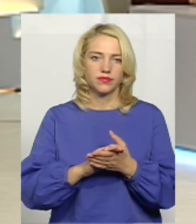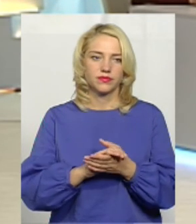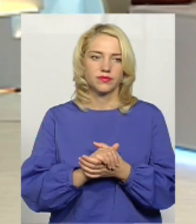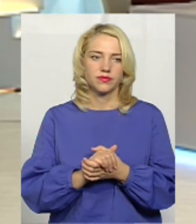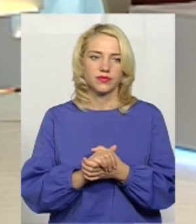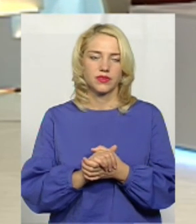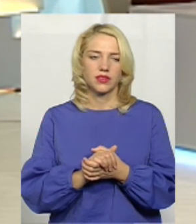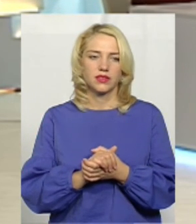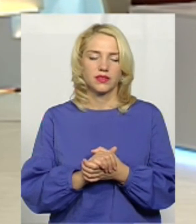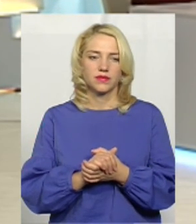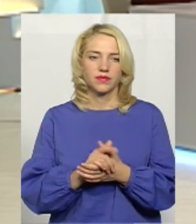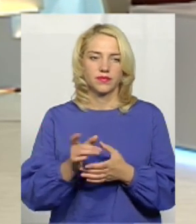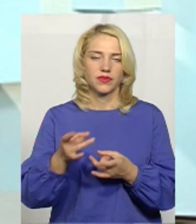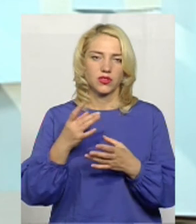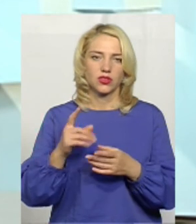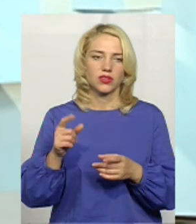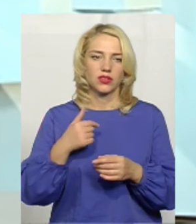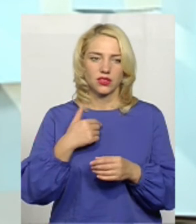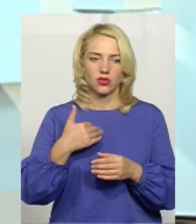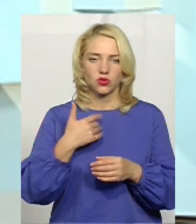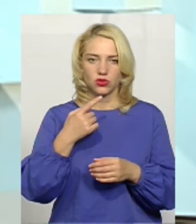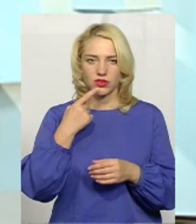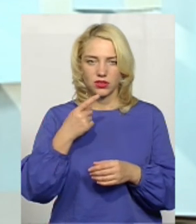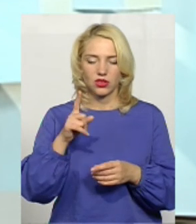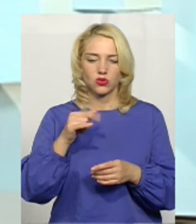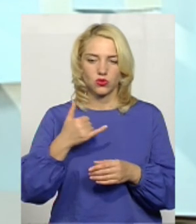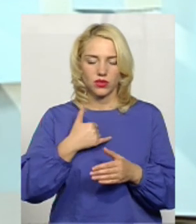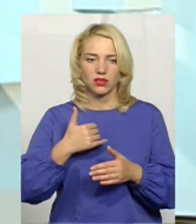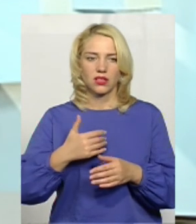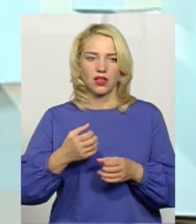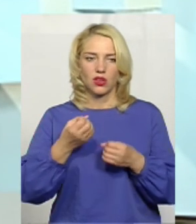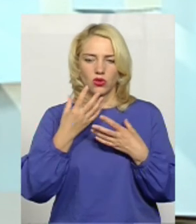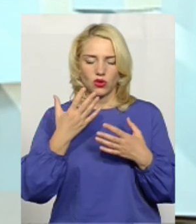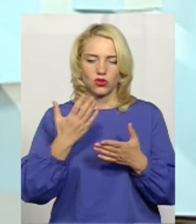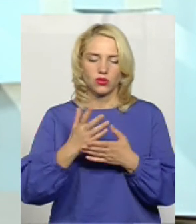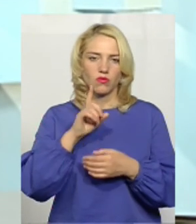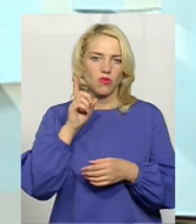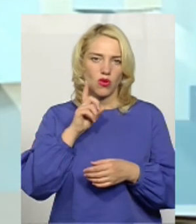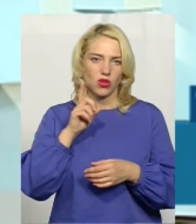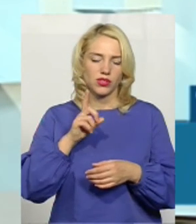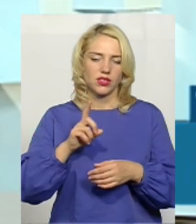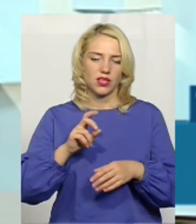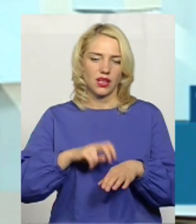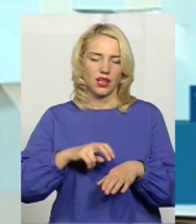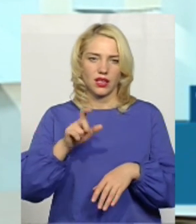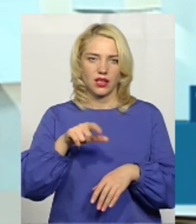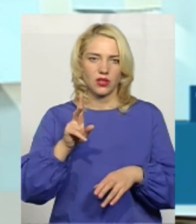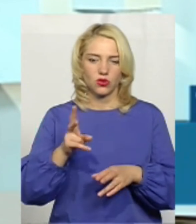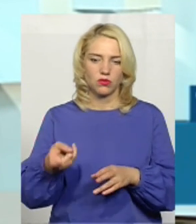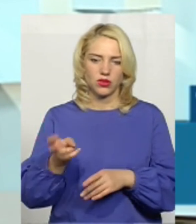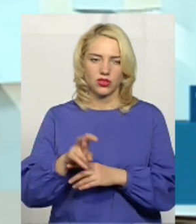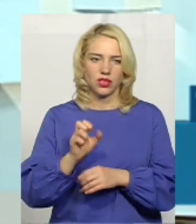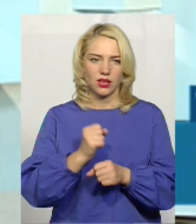початком програми говорили, що в нас... Так, Я хочу сказати, що в нас є дуже хороші молоді лікарі, ті, які прийшли і